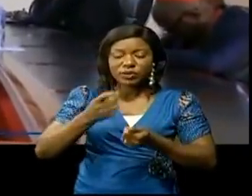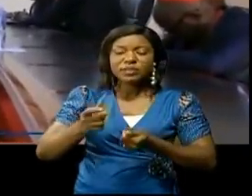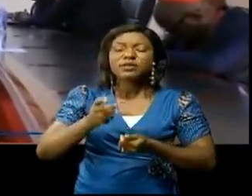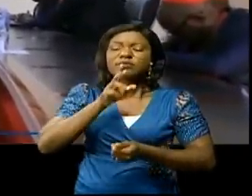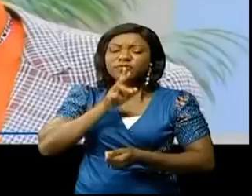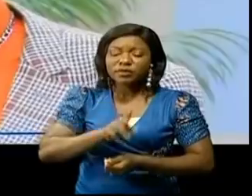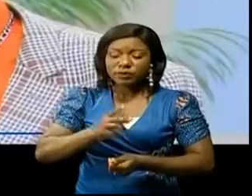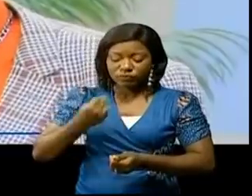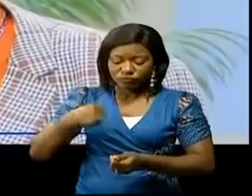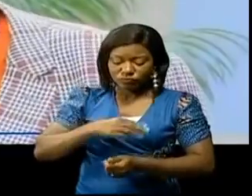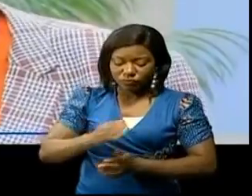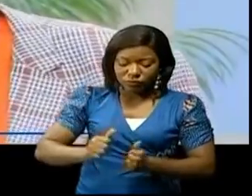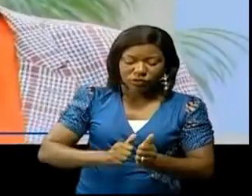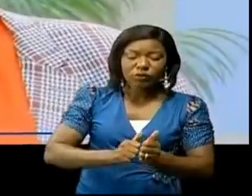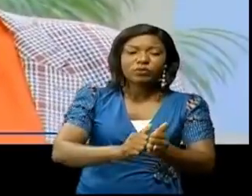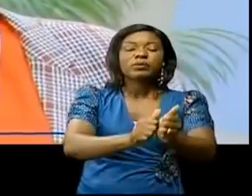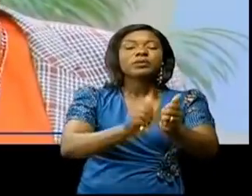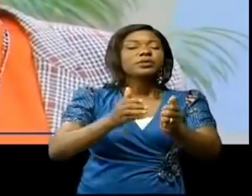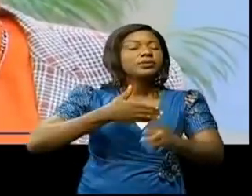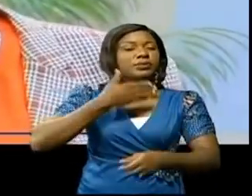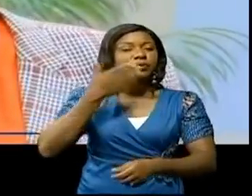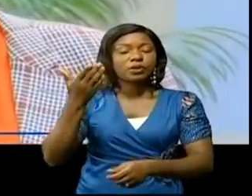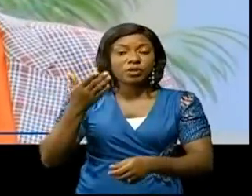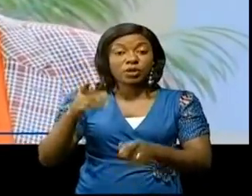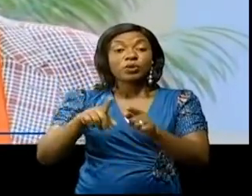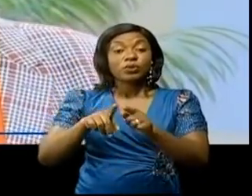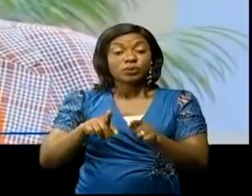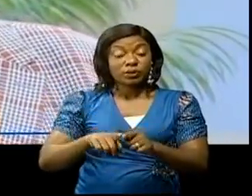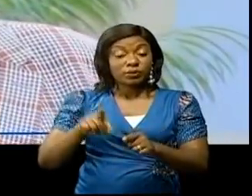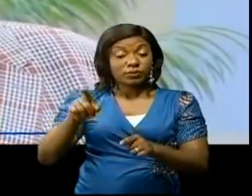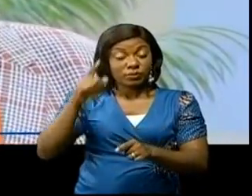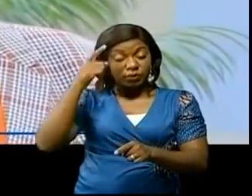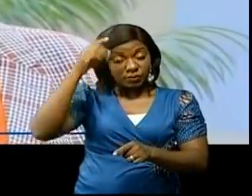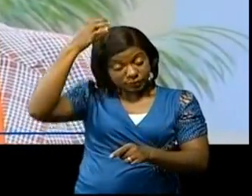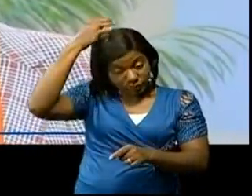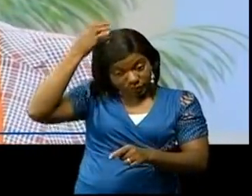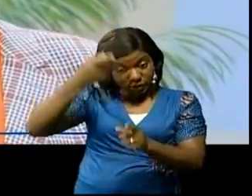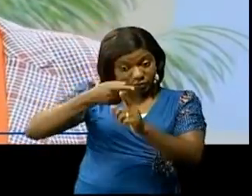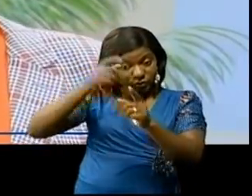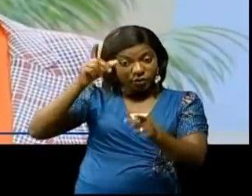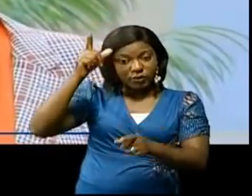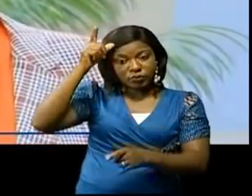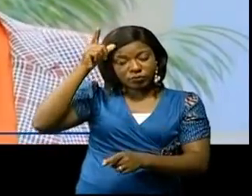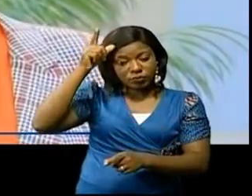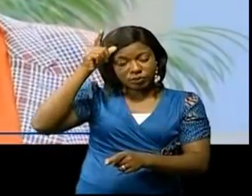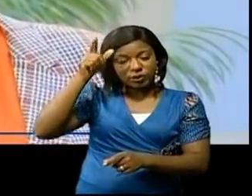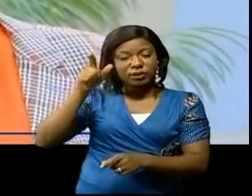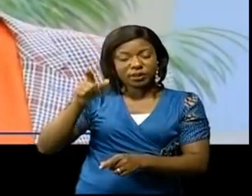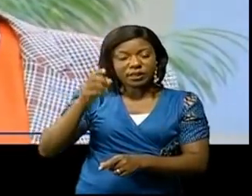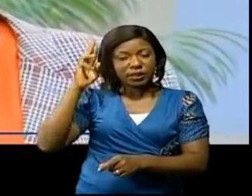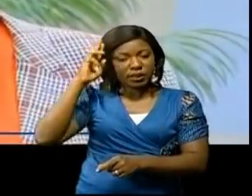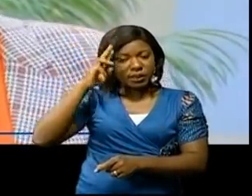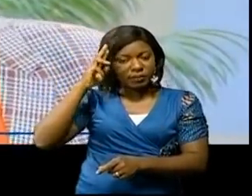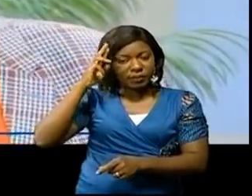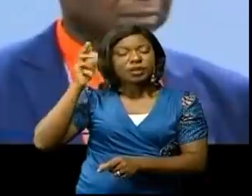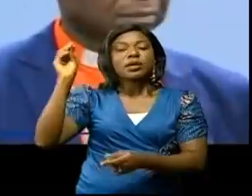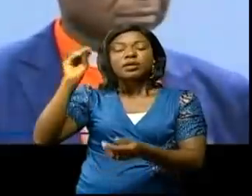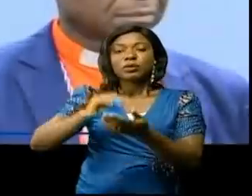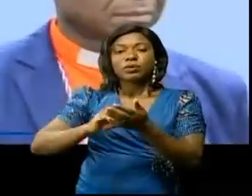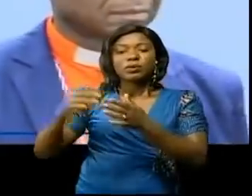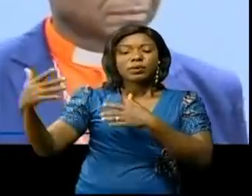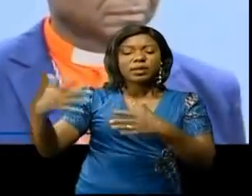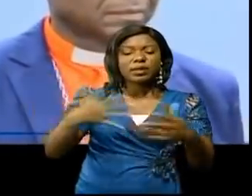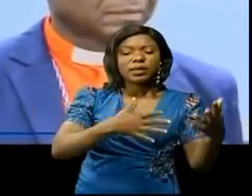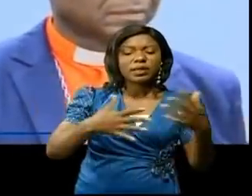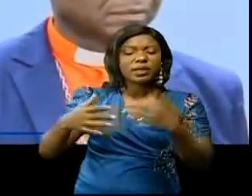spirituel. De sa part, et notre prélat, protestant venu de Lubumbashi dans l'espace Katanga, a rappelé que la guerre n'est pas une